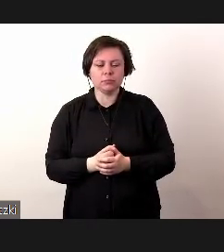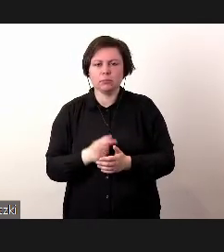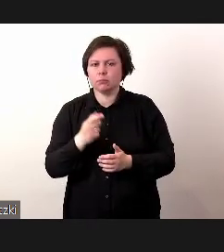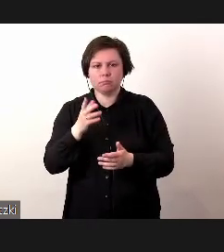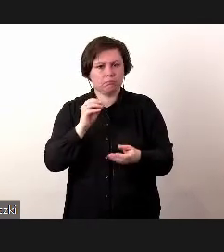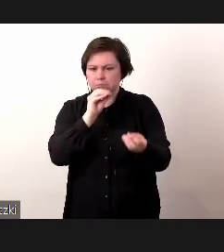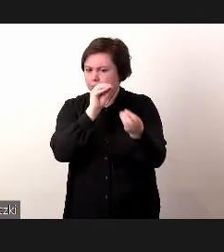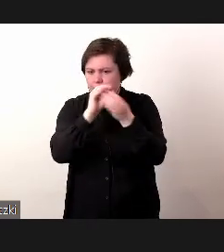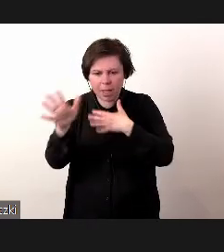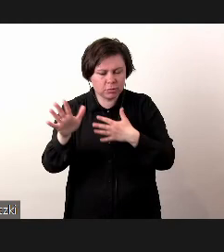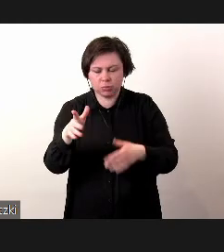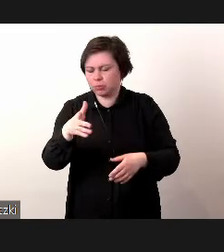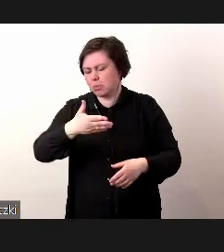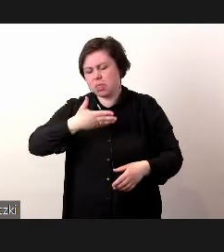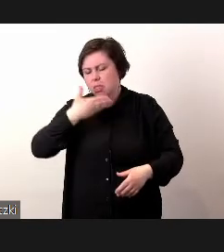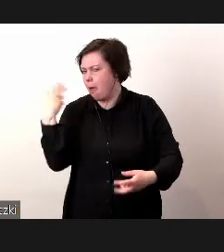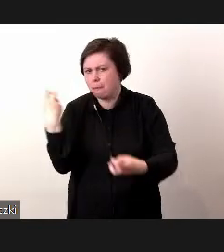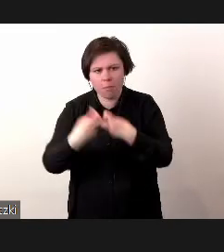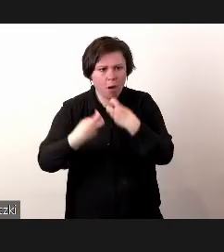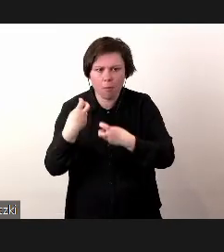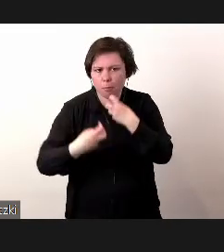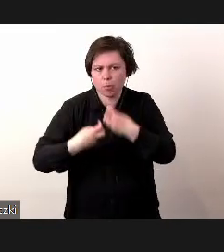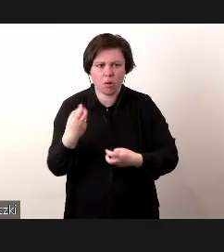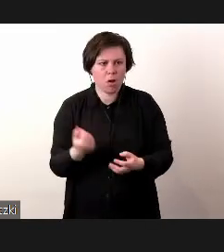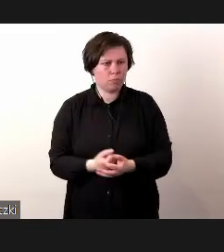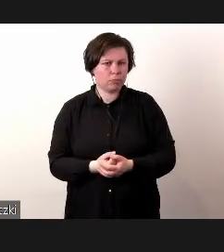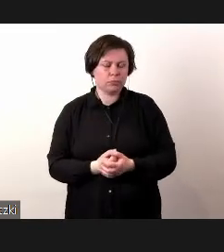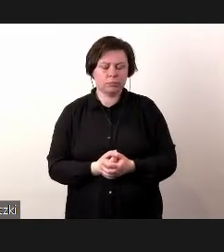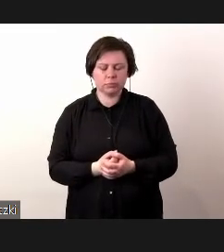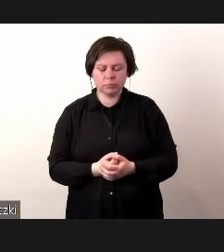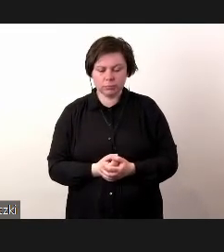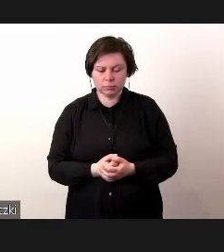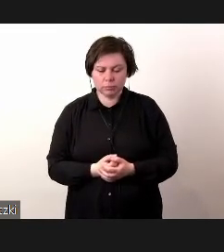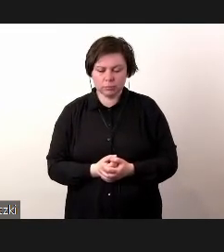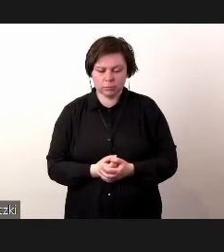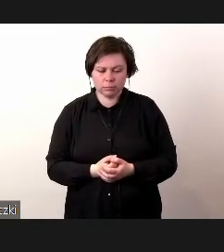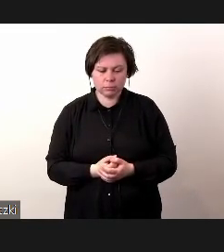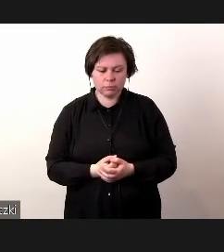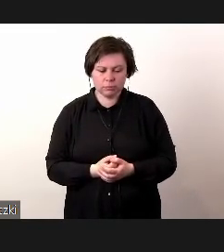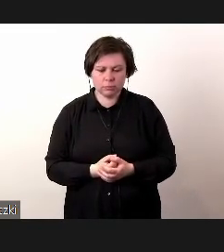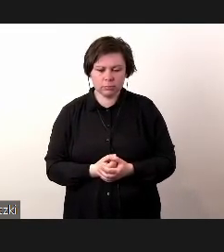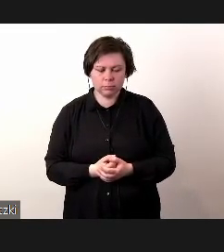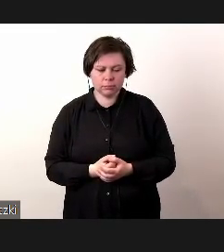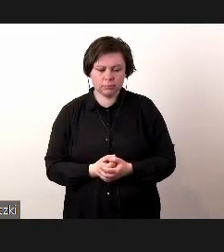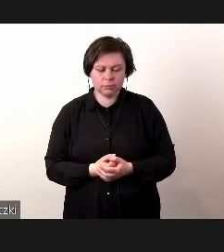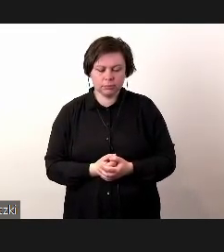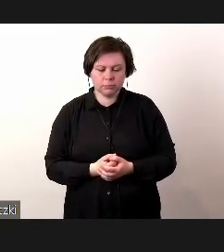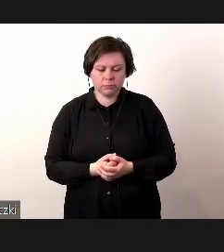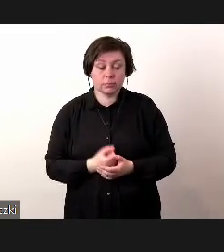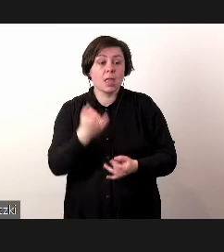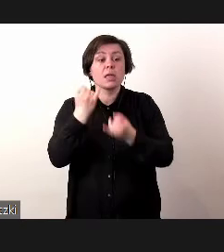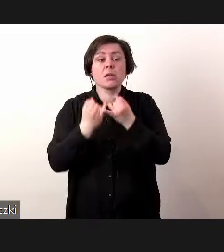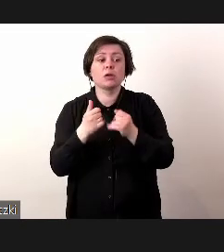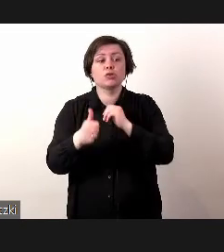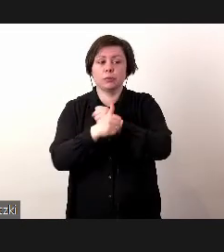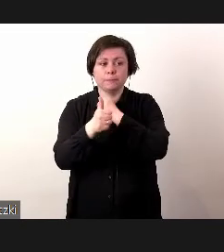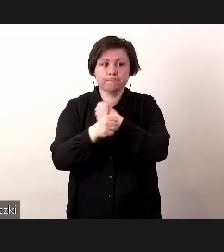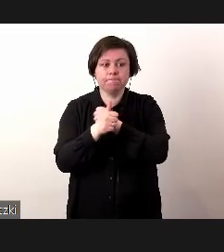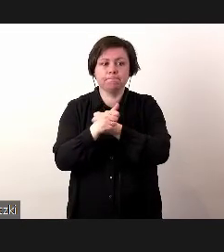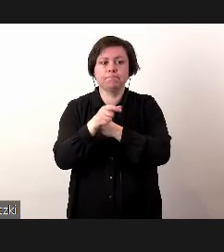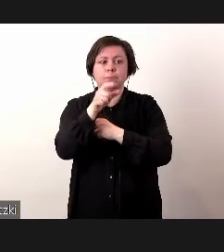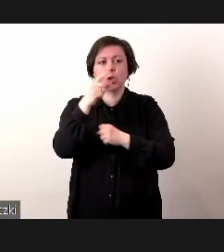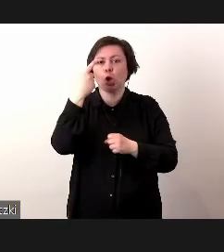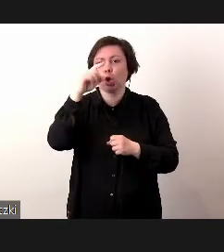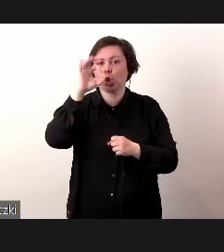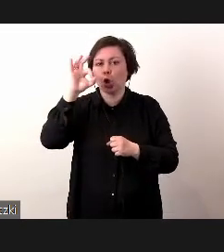Nieodpłatnie, także nie ma z tym najmniejszego problemu. Jeśli chodzi o same